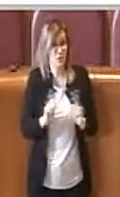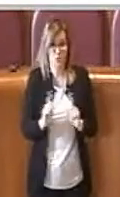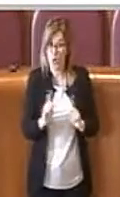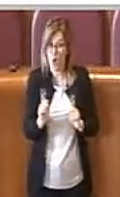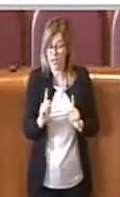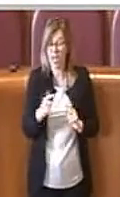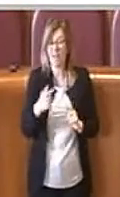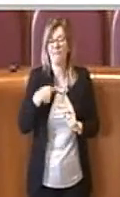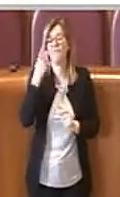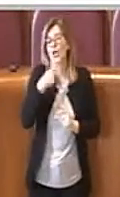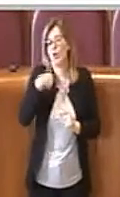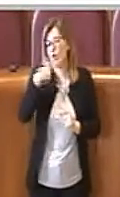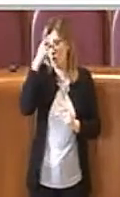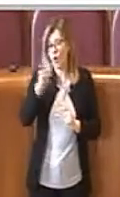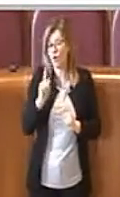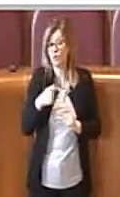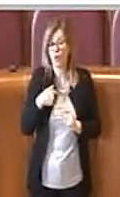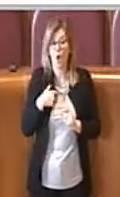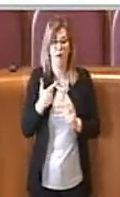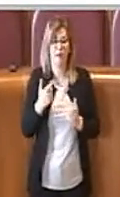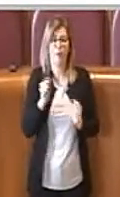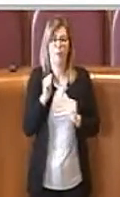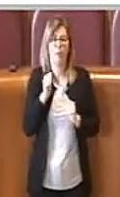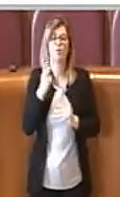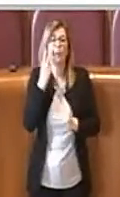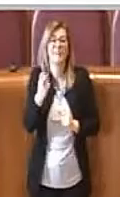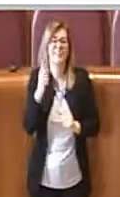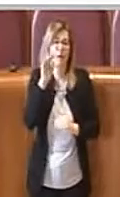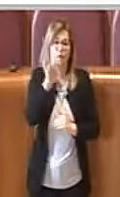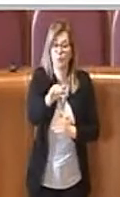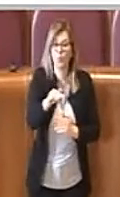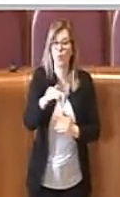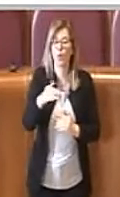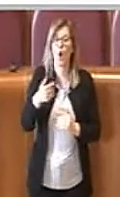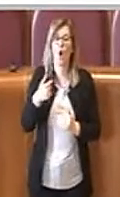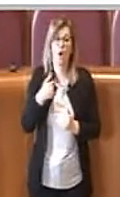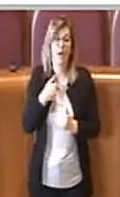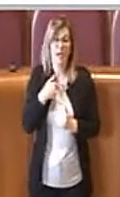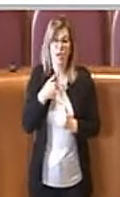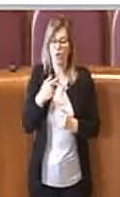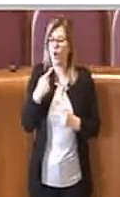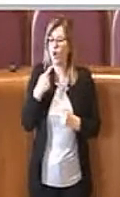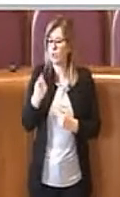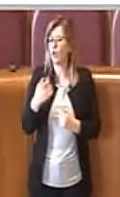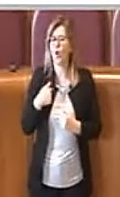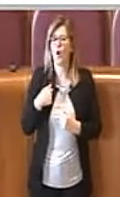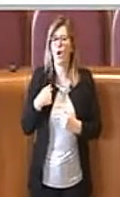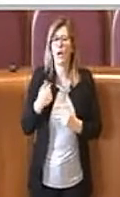di vetro, il nostro voto come sempre perché ci prendiamo la responsabilità è favorevole.